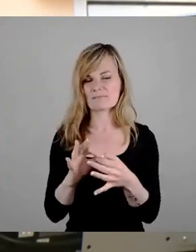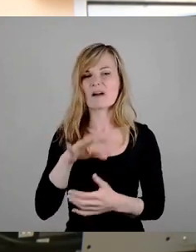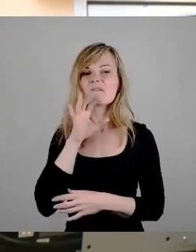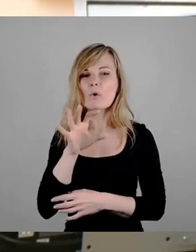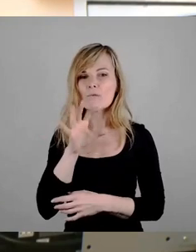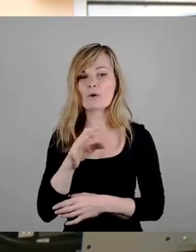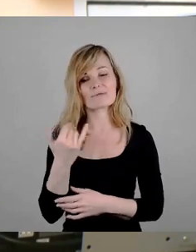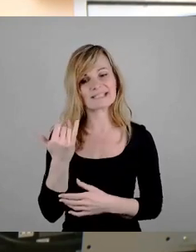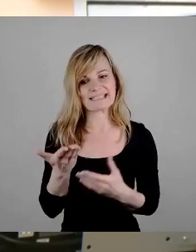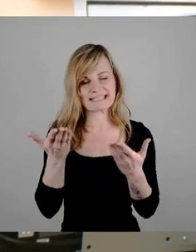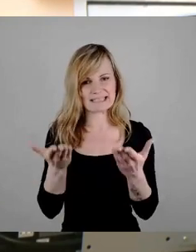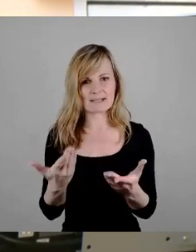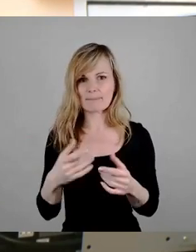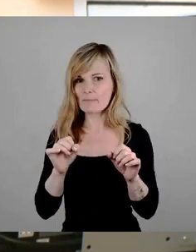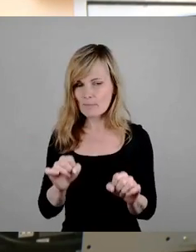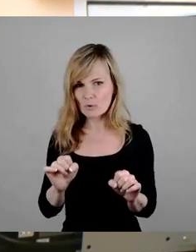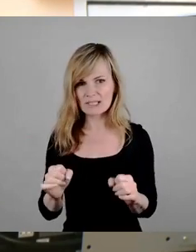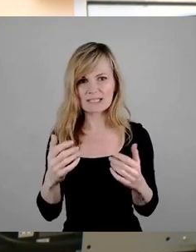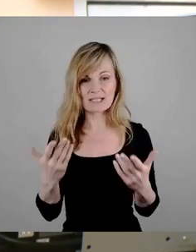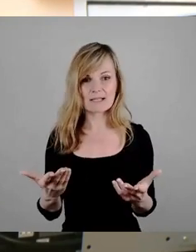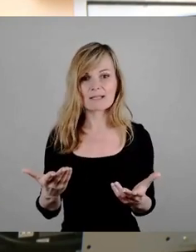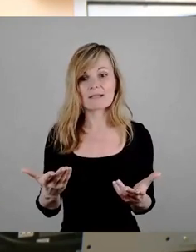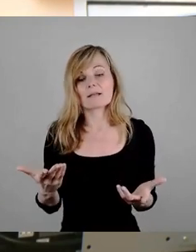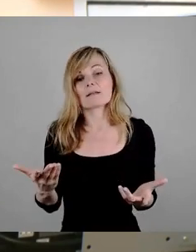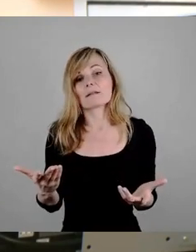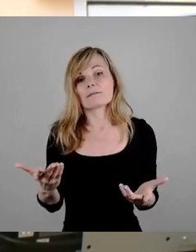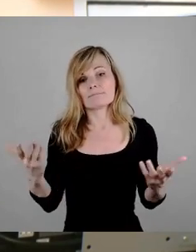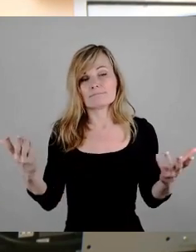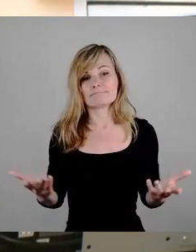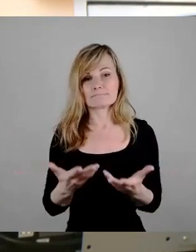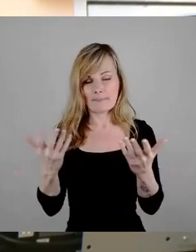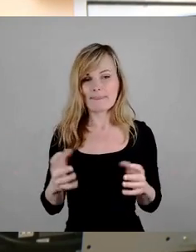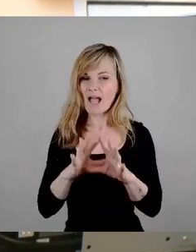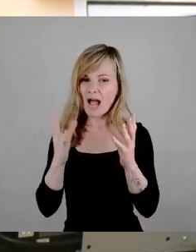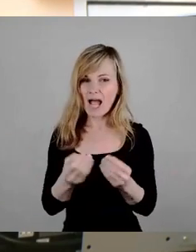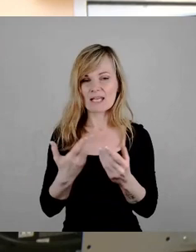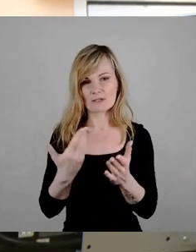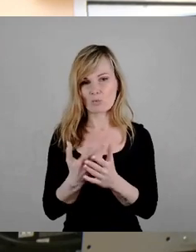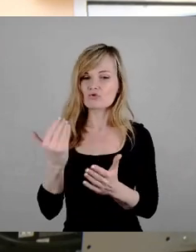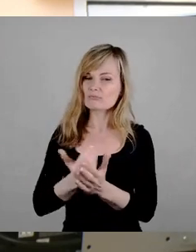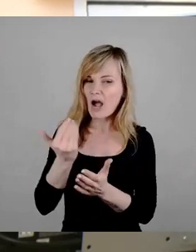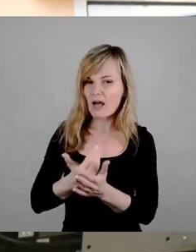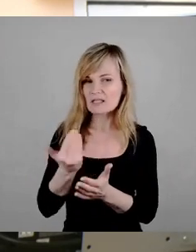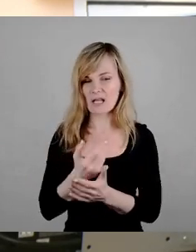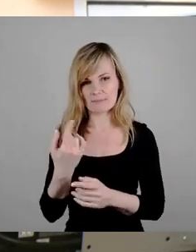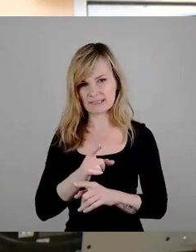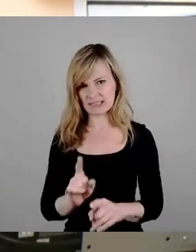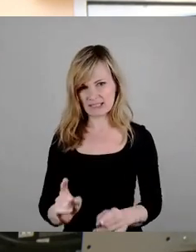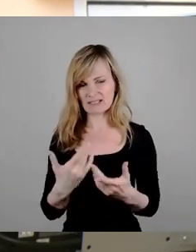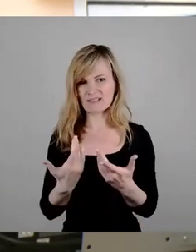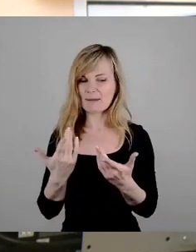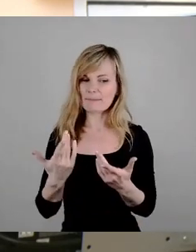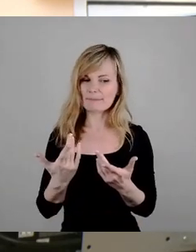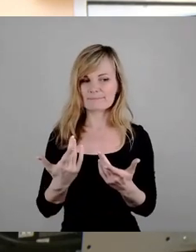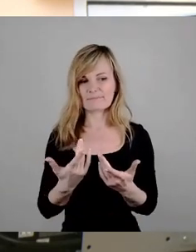hier möglicherweise nicht alles so sparsam, wie es sein sollte, zugegangen ist und